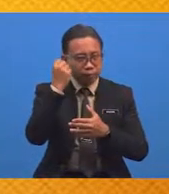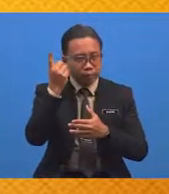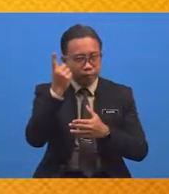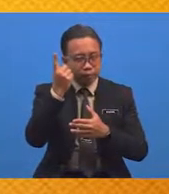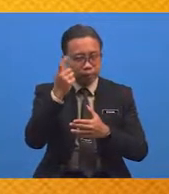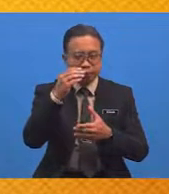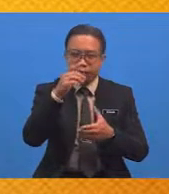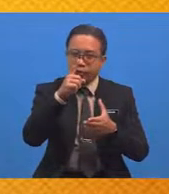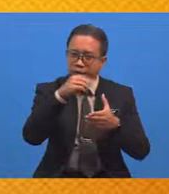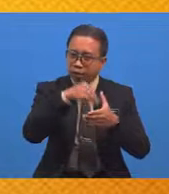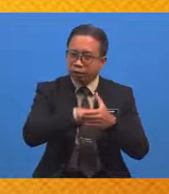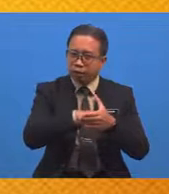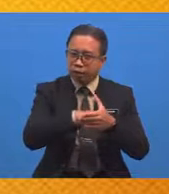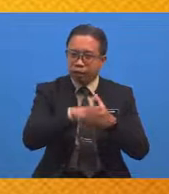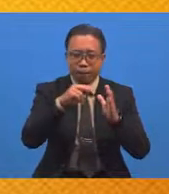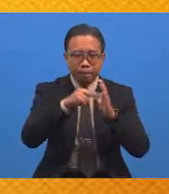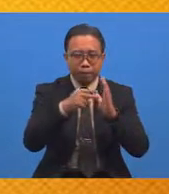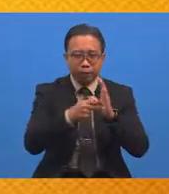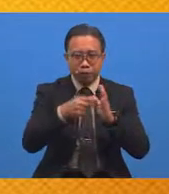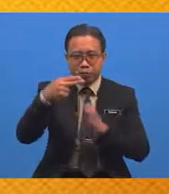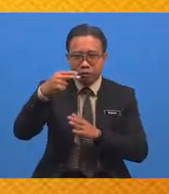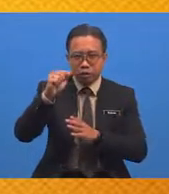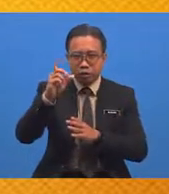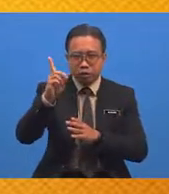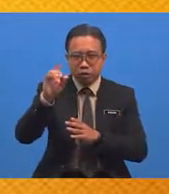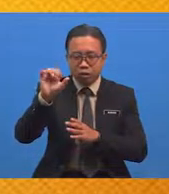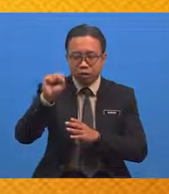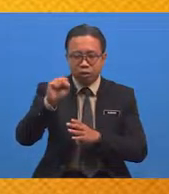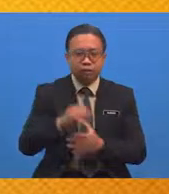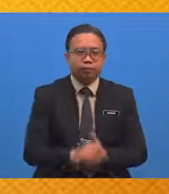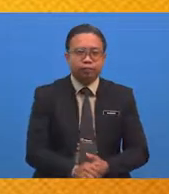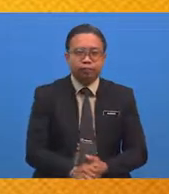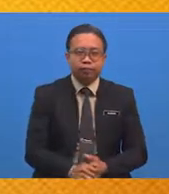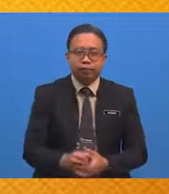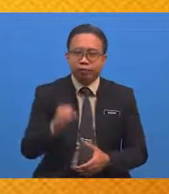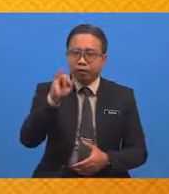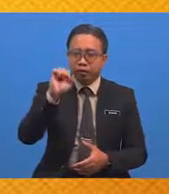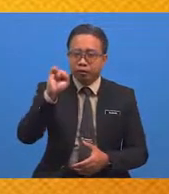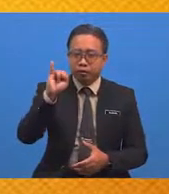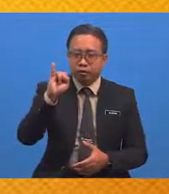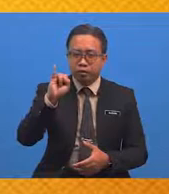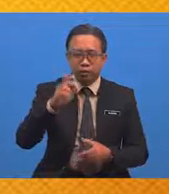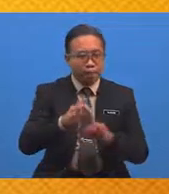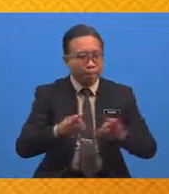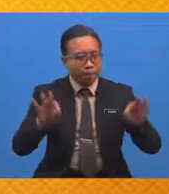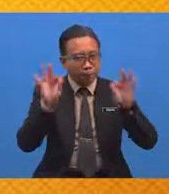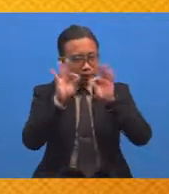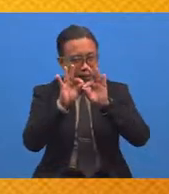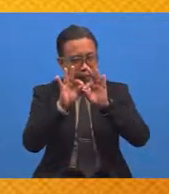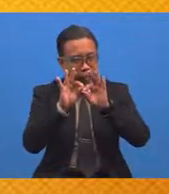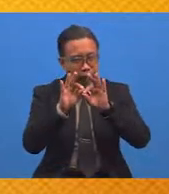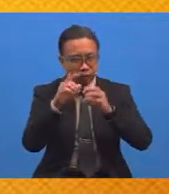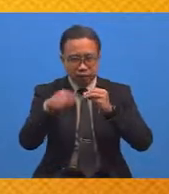inti sari Atau maksud hadis Serta isi-isi penting Yang berkaitan